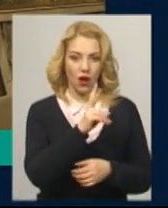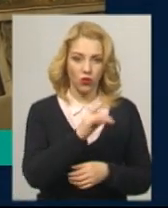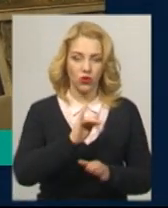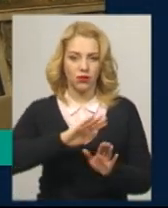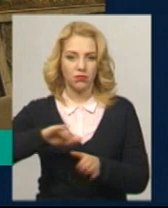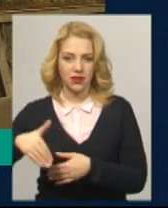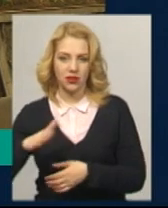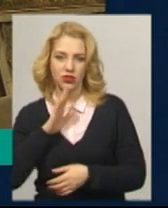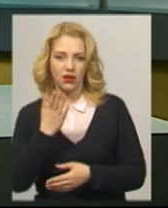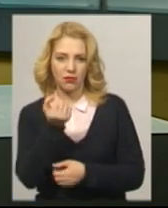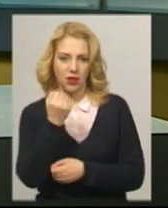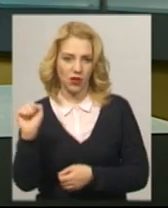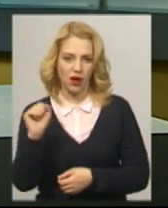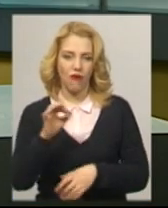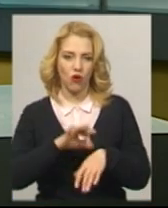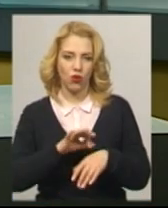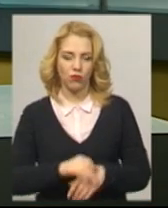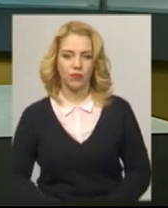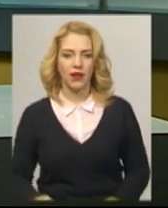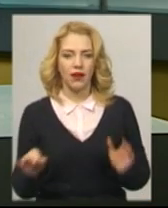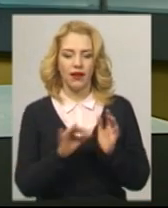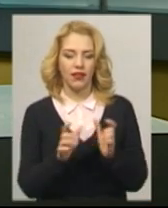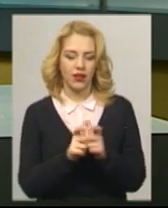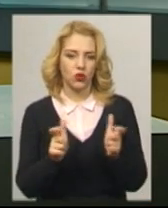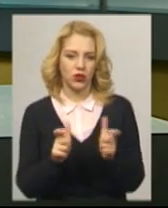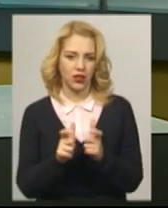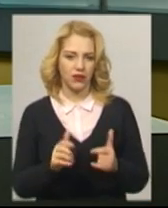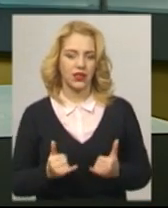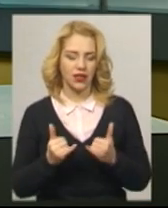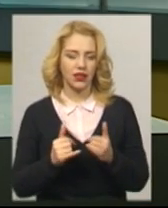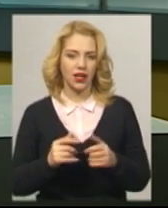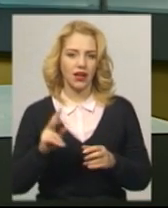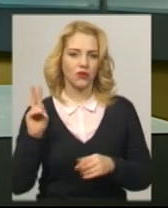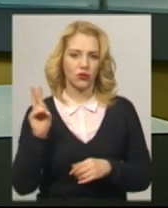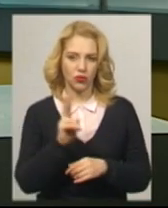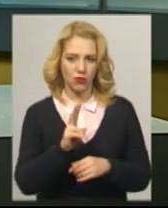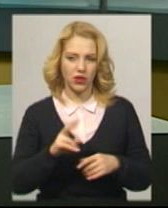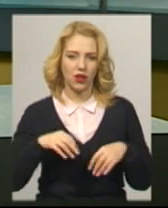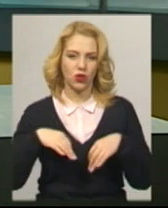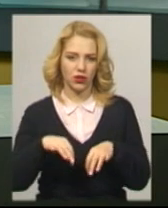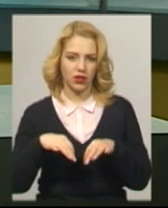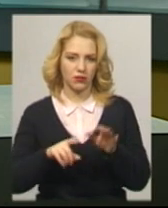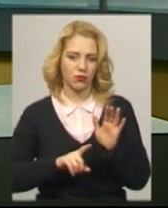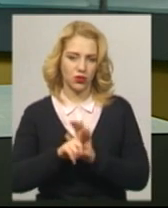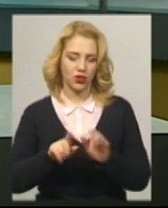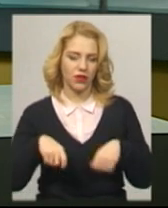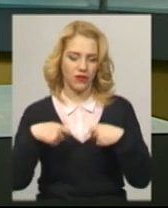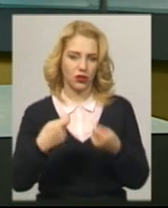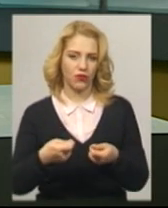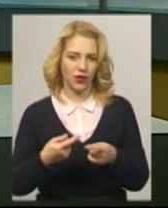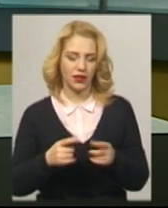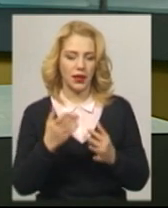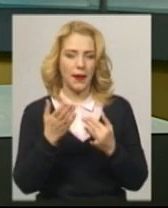хворобу. Електронні квитки для проїзду в комунальному транспорті обласного центру почали видавати пільговим